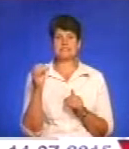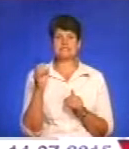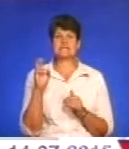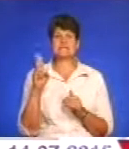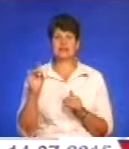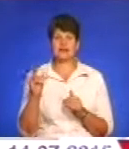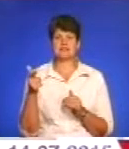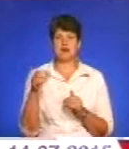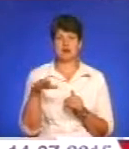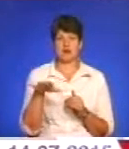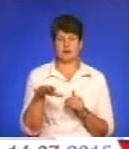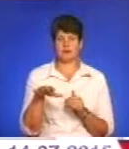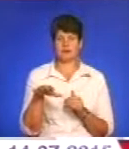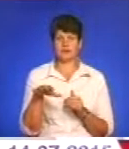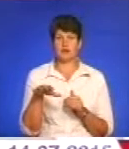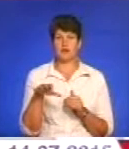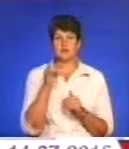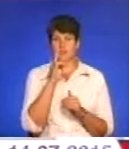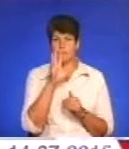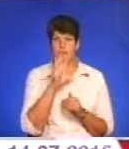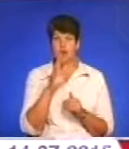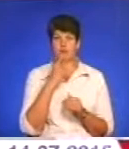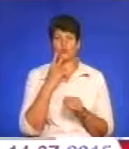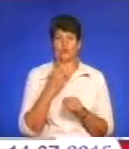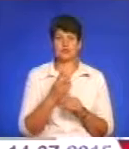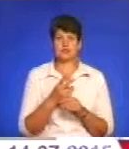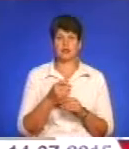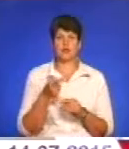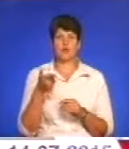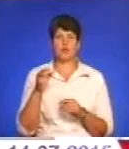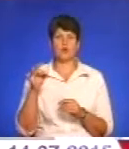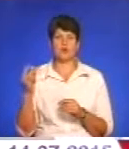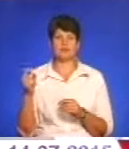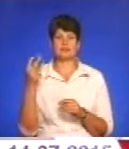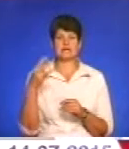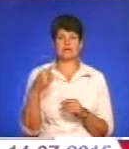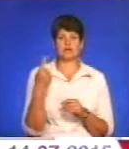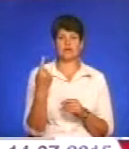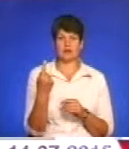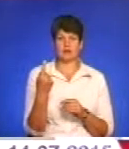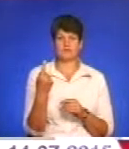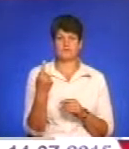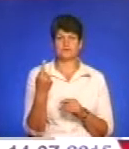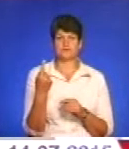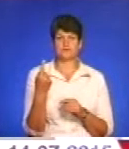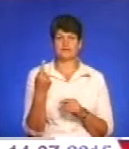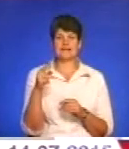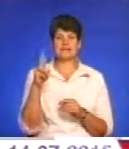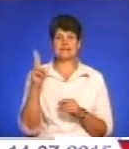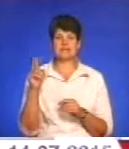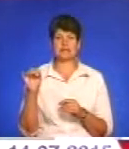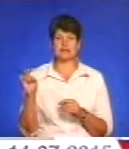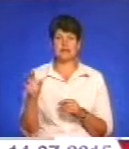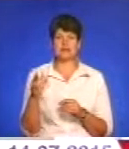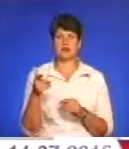гектара. Непогані показники по гороху – 31 центнер